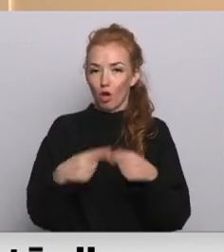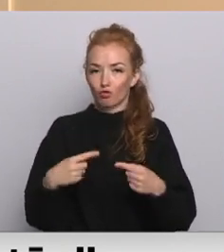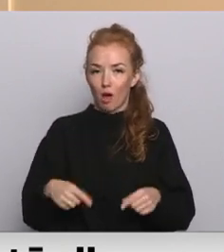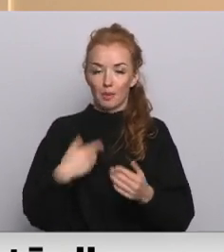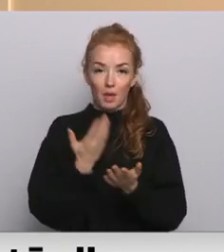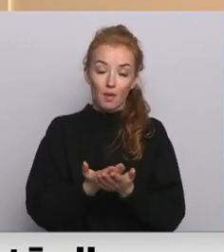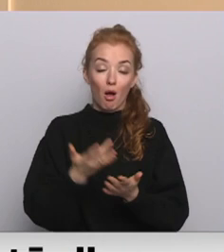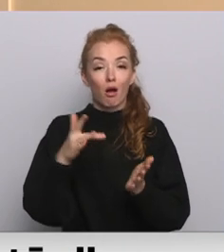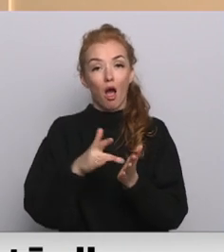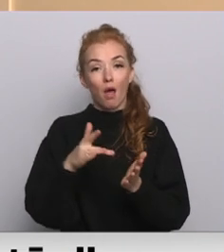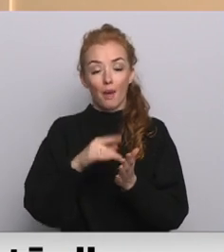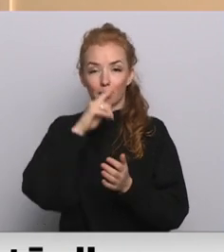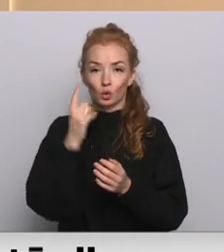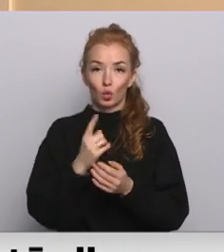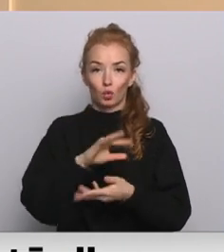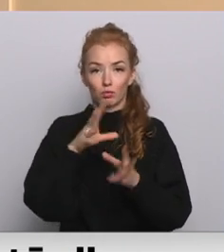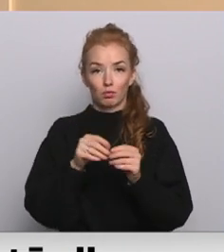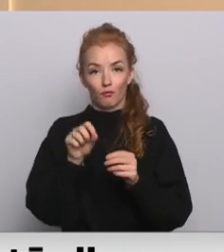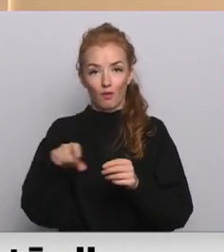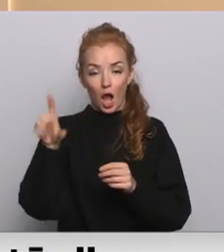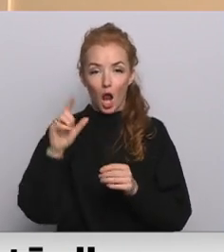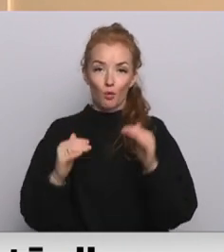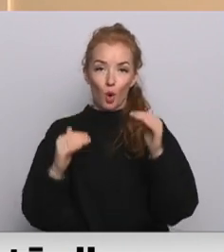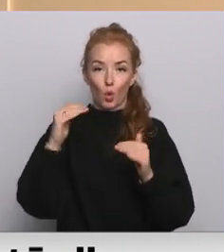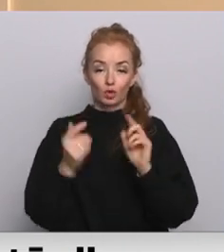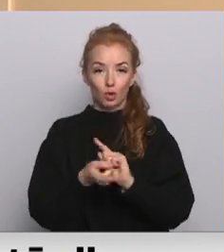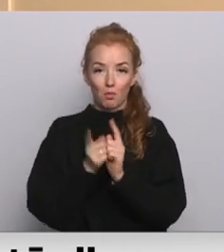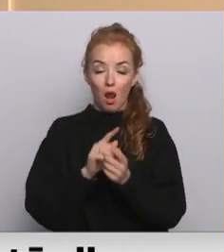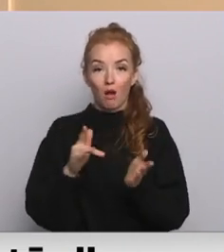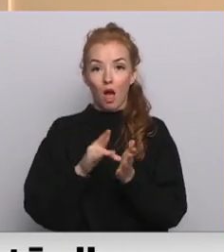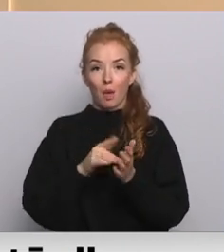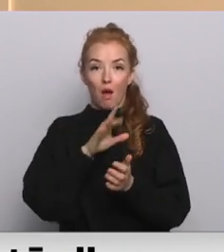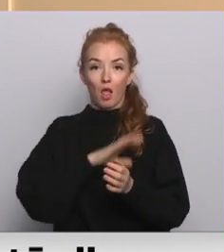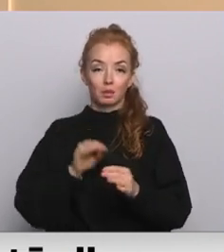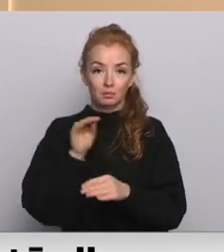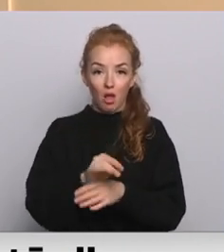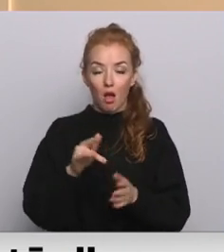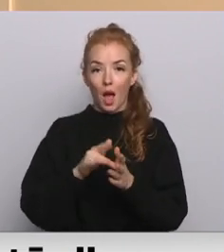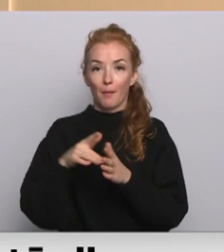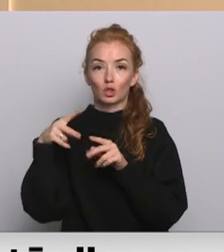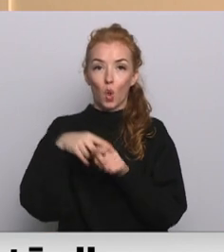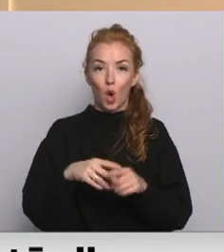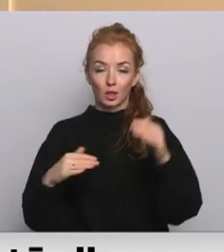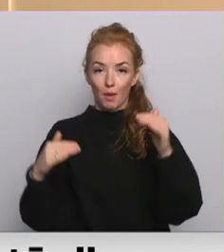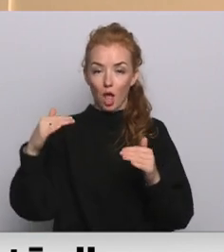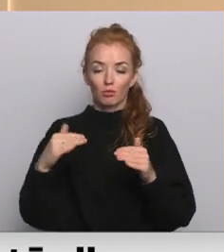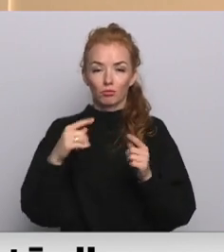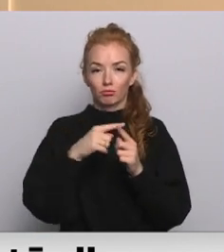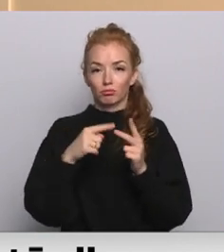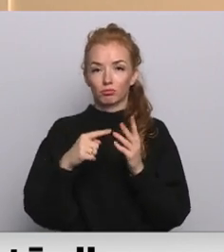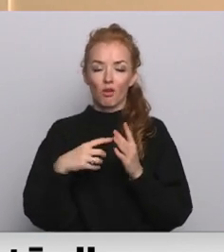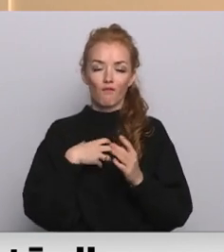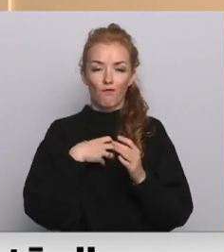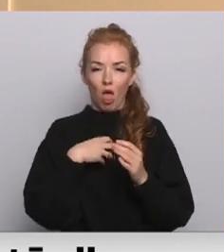darba stundu apmēra palielinājums, proporciju maini, kaut kam algas pielikums, kaut kam slodzes sabalansēšana, mums tie ir jāizvērtē,